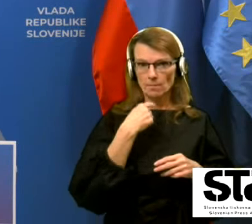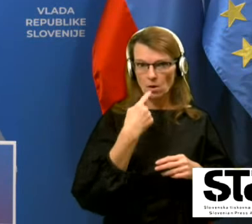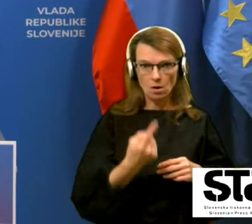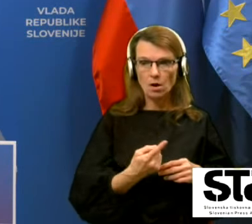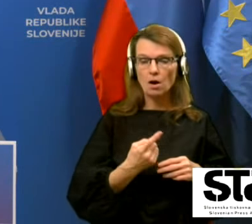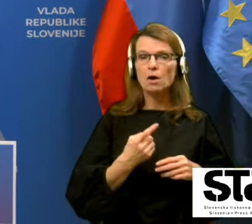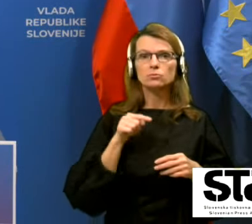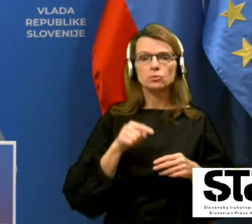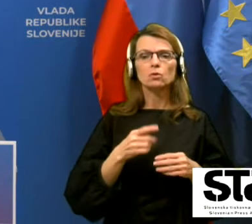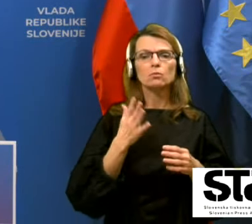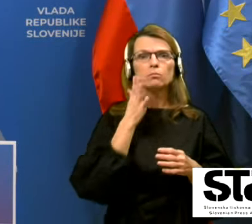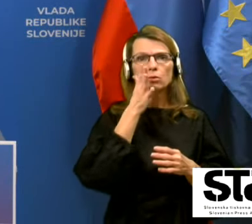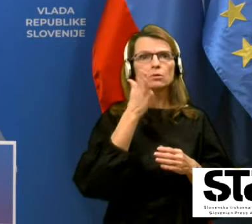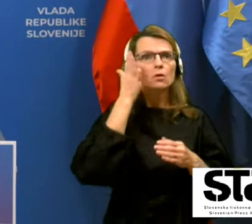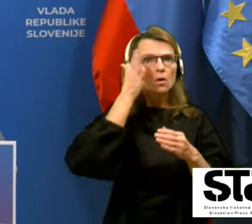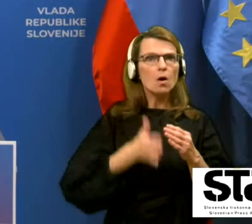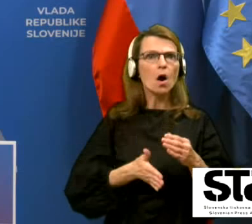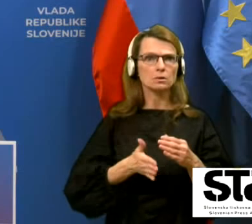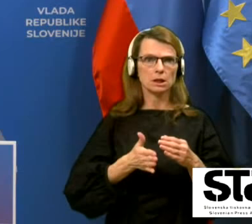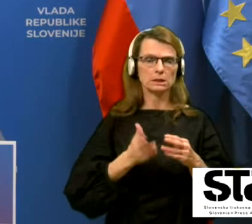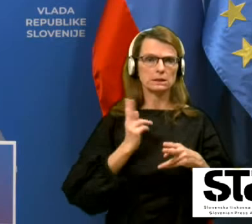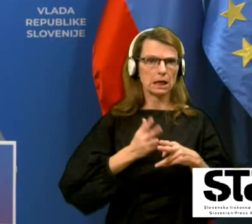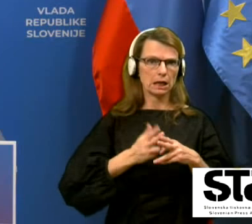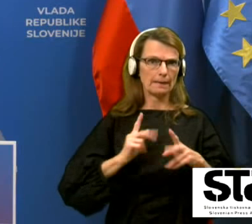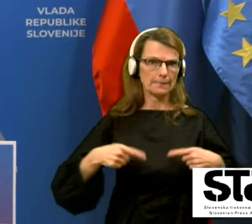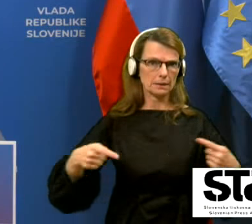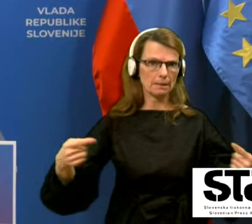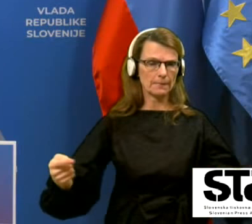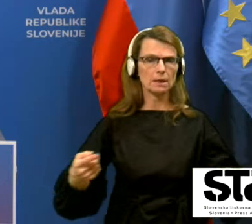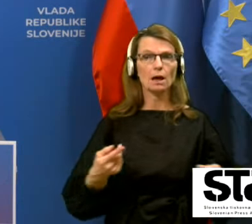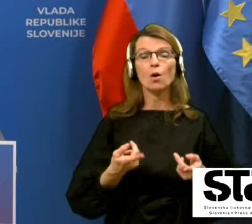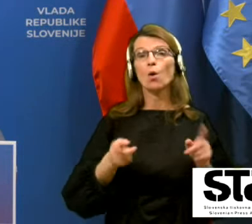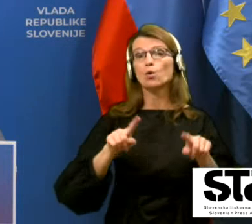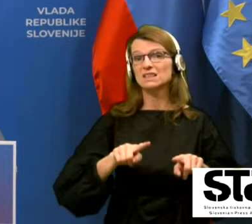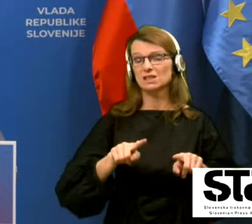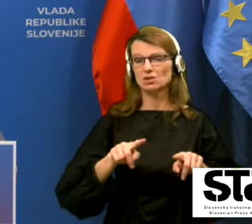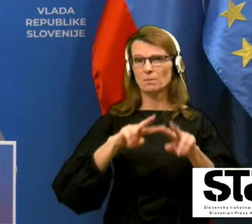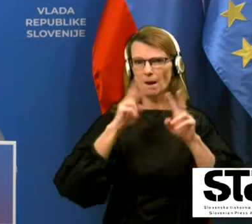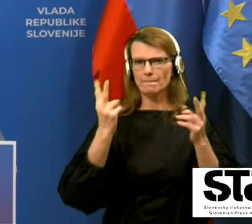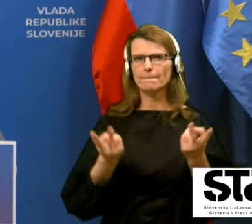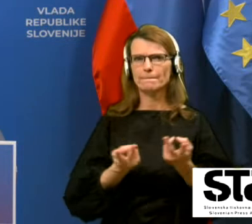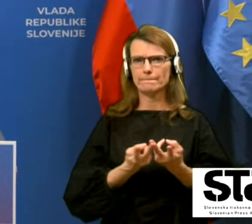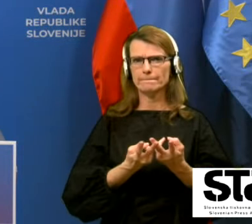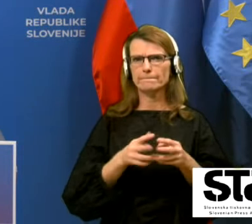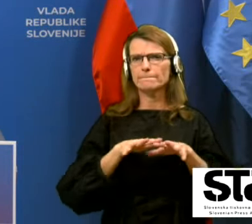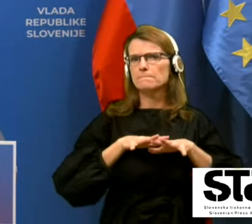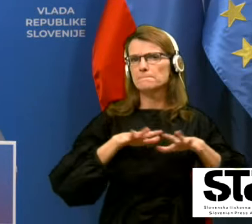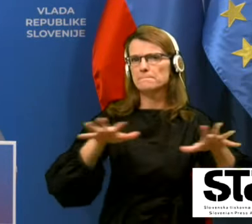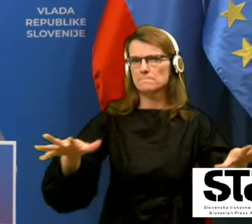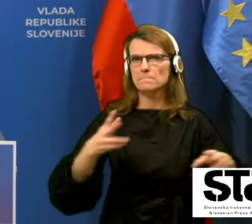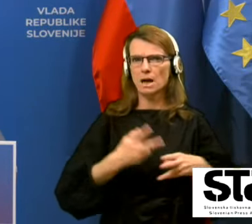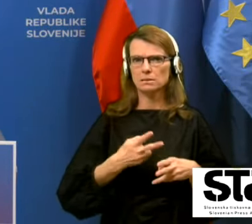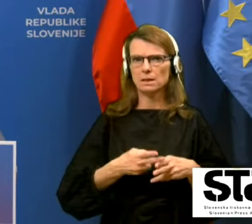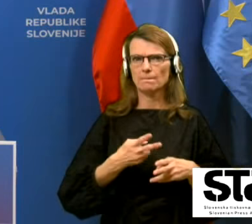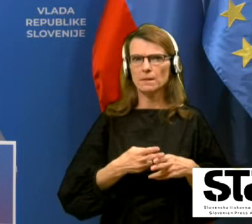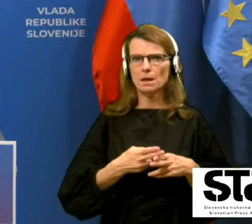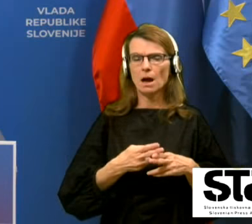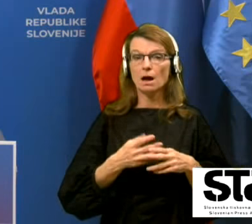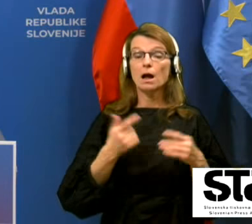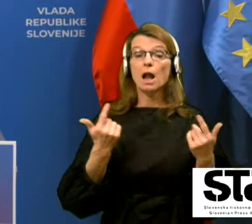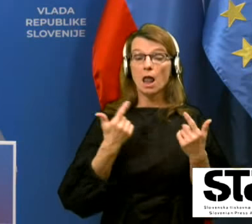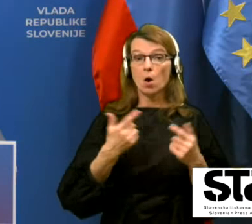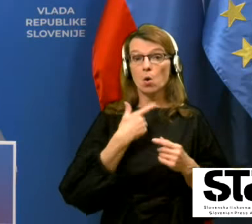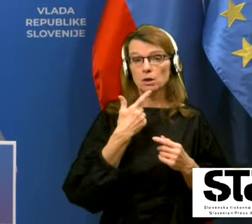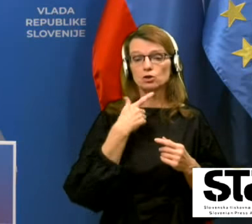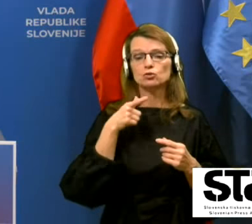da gre za konec epidemije oziroma pandemije, lahko pa rečemo, da gre za začetek